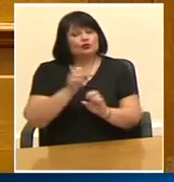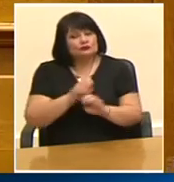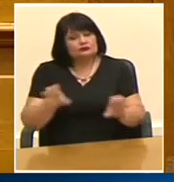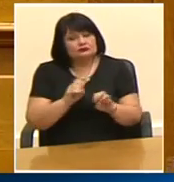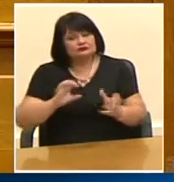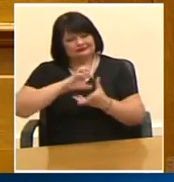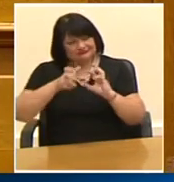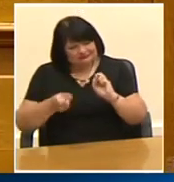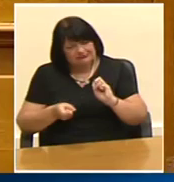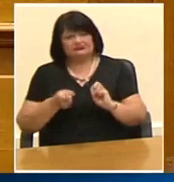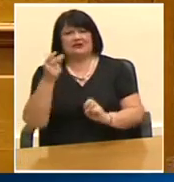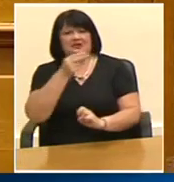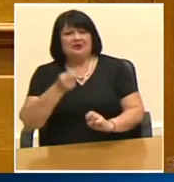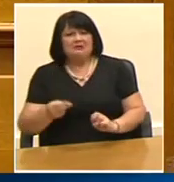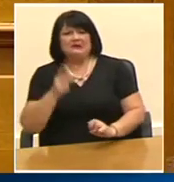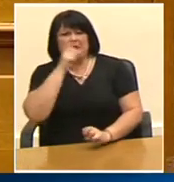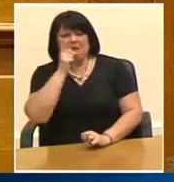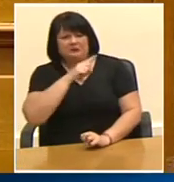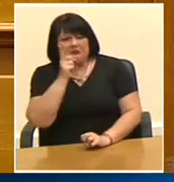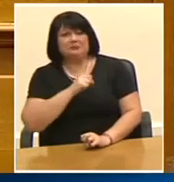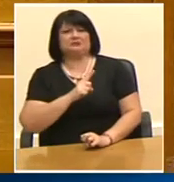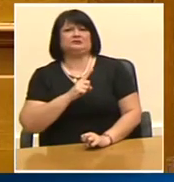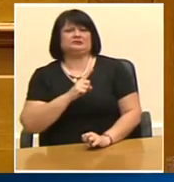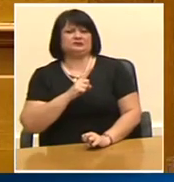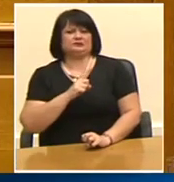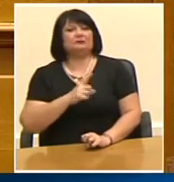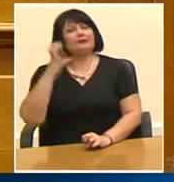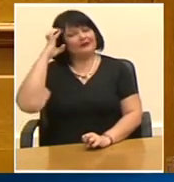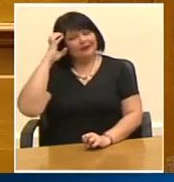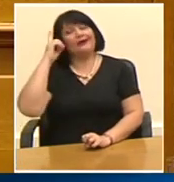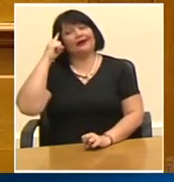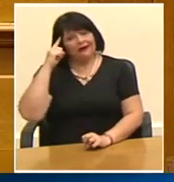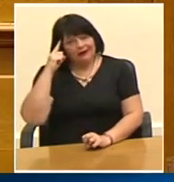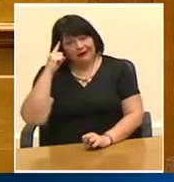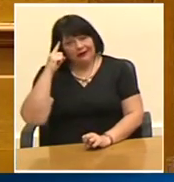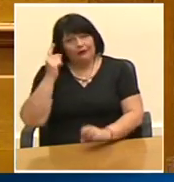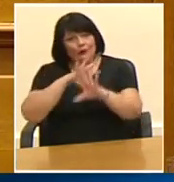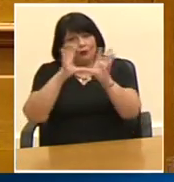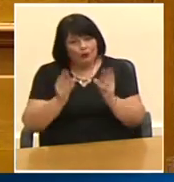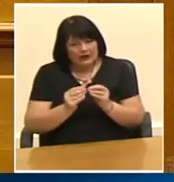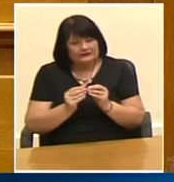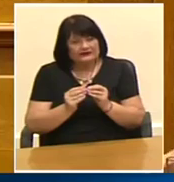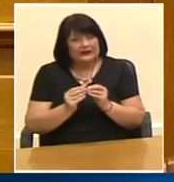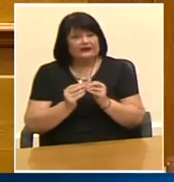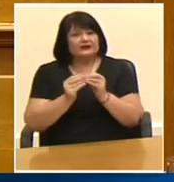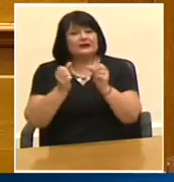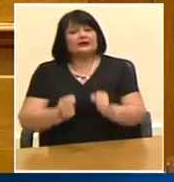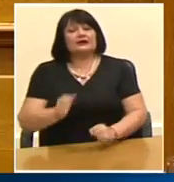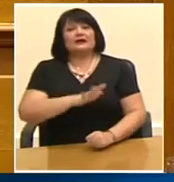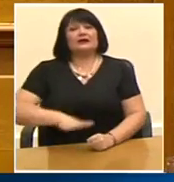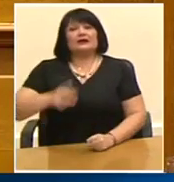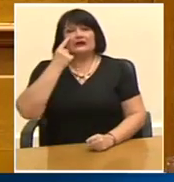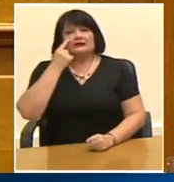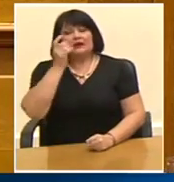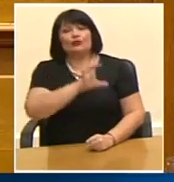διαστρέβλωσης των ψεμάτων εμάς μας θυμίζει μας θυμίζει καταστάσεις που βλέπουμε να συμβαίνουν και σε άλλες